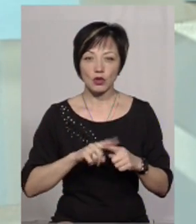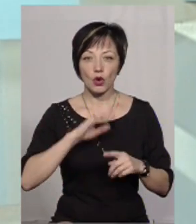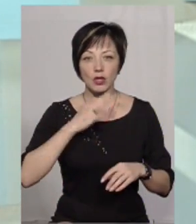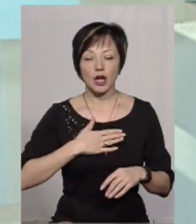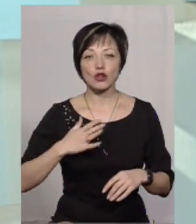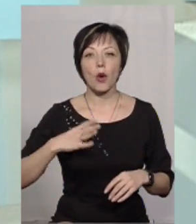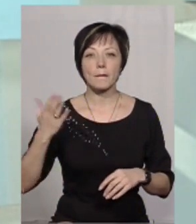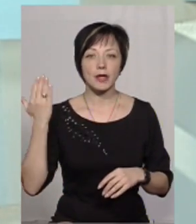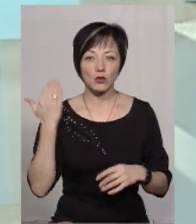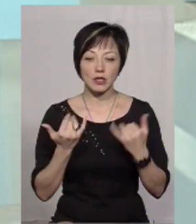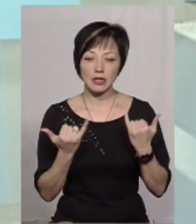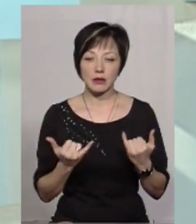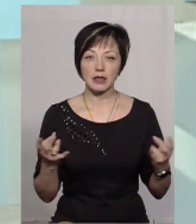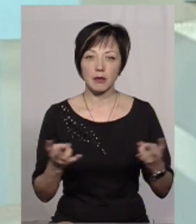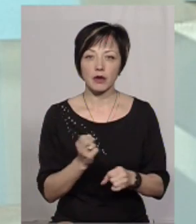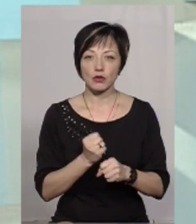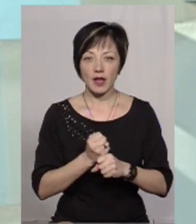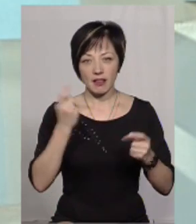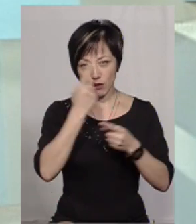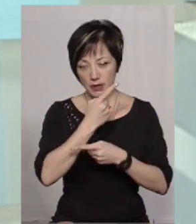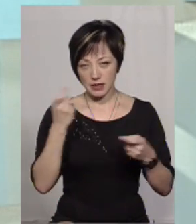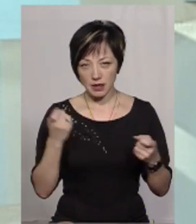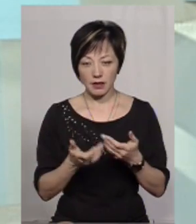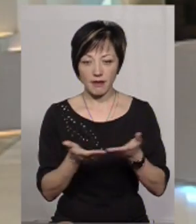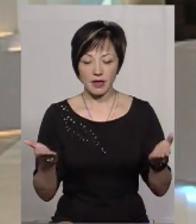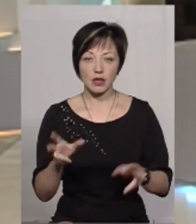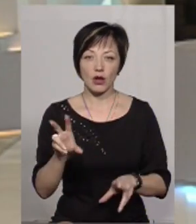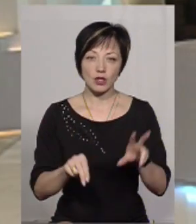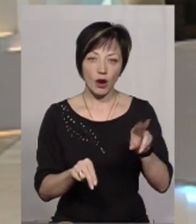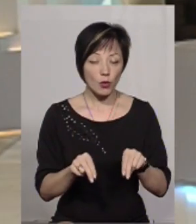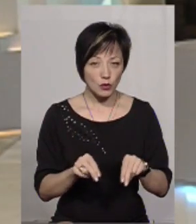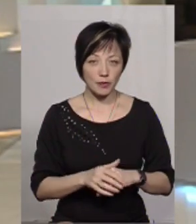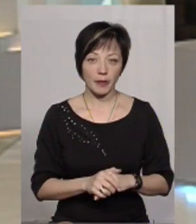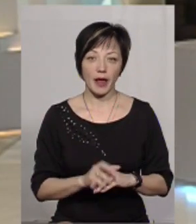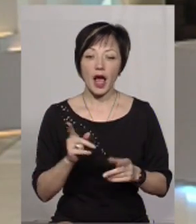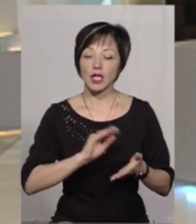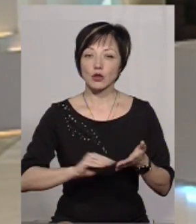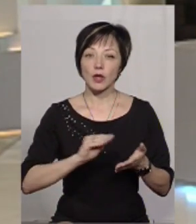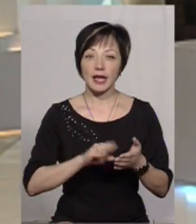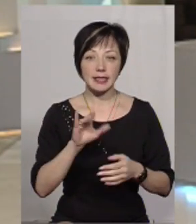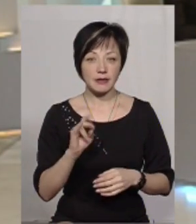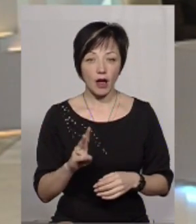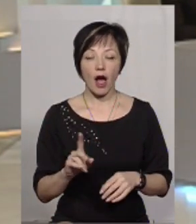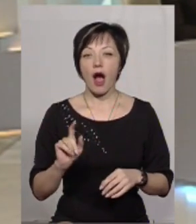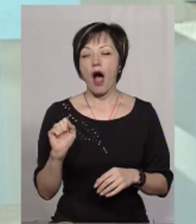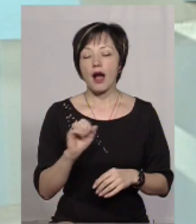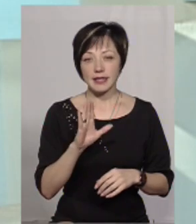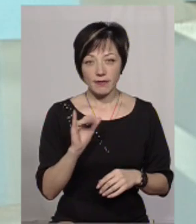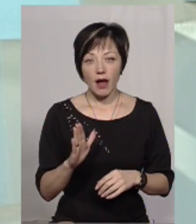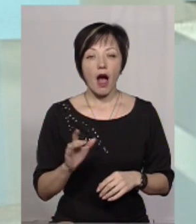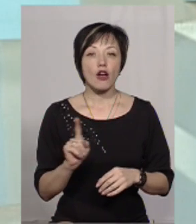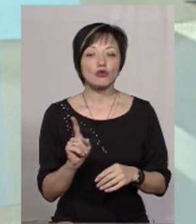минулого і тут треба працювати інформаційно і на вас так само розрахунок, як на журналістів. Що стосується